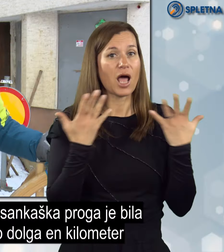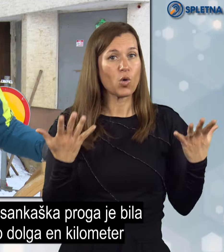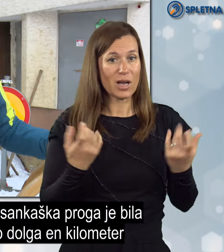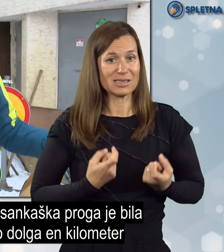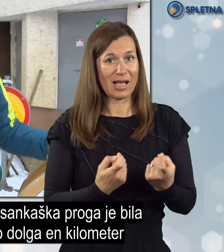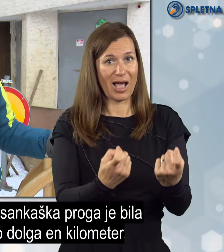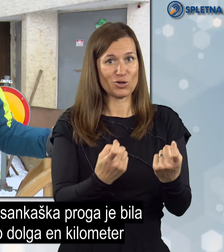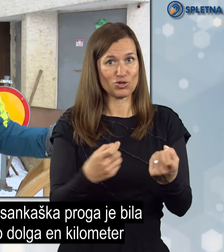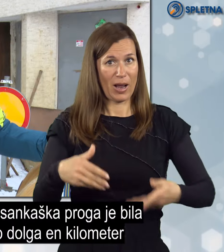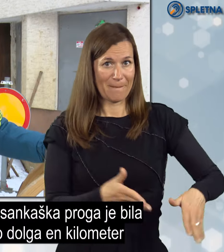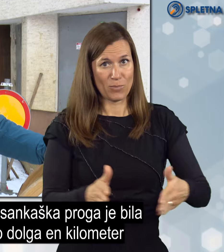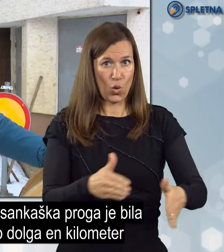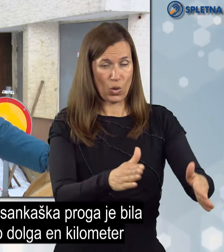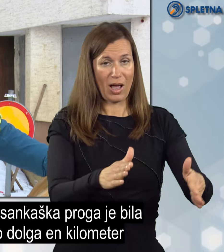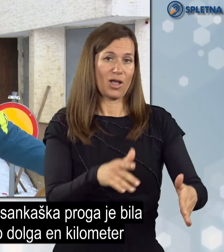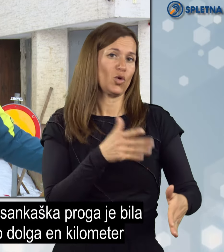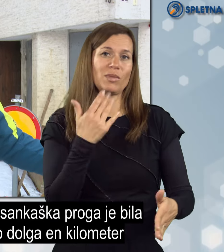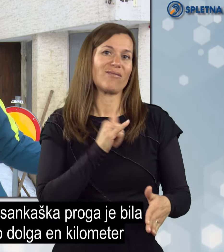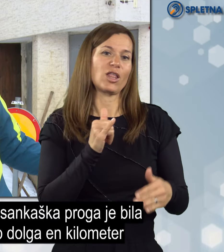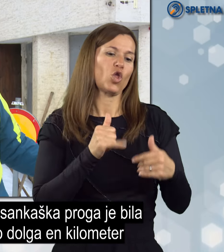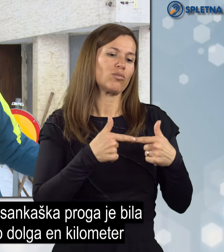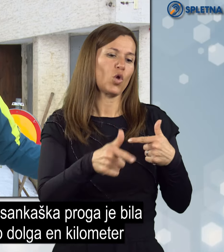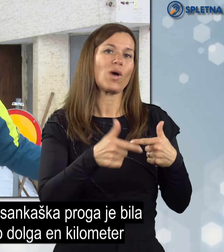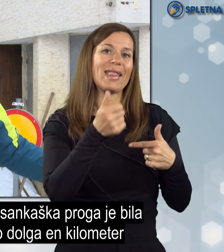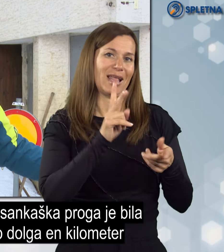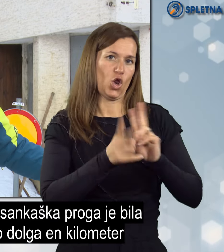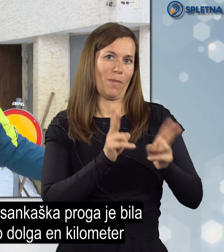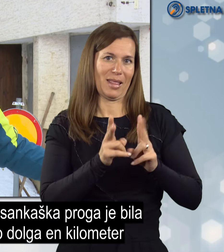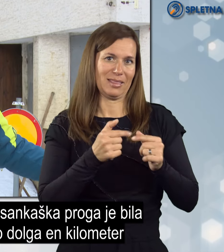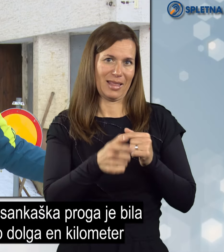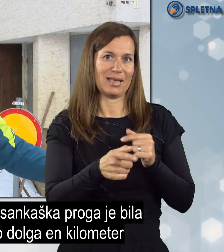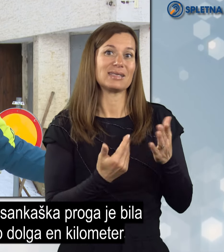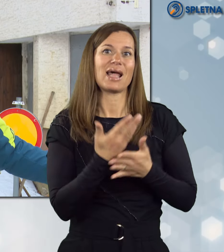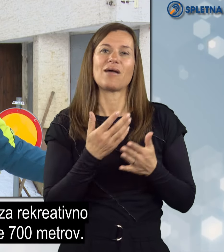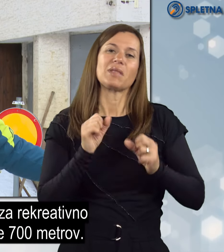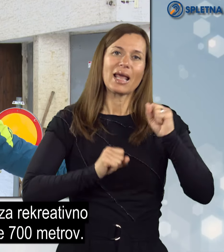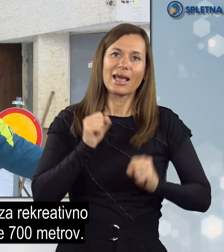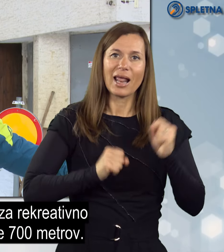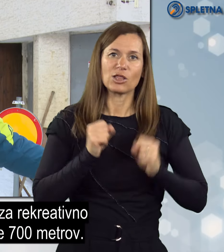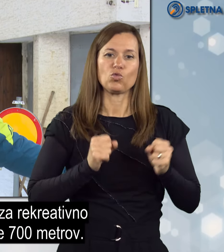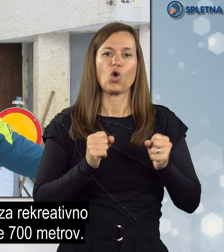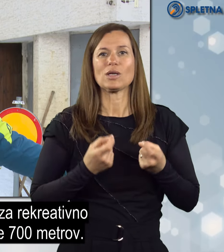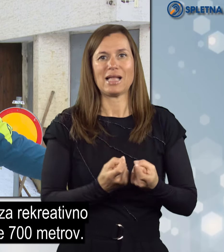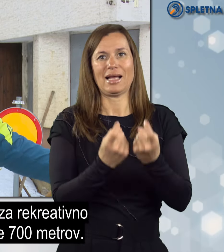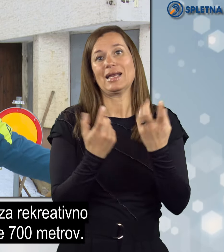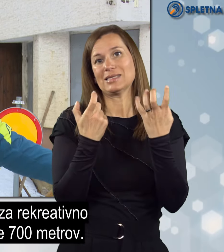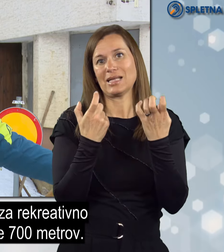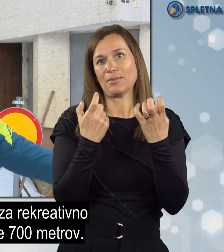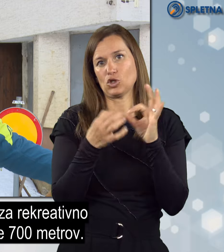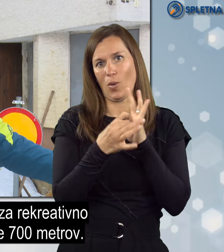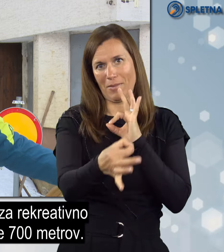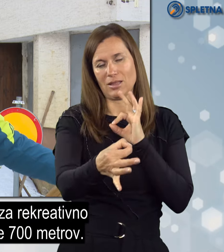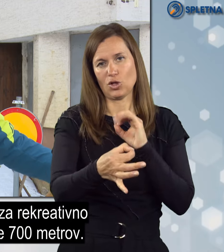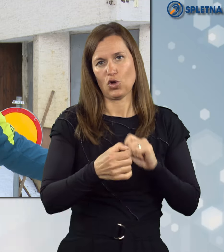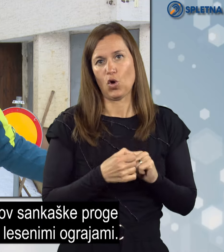Naša naravna Sankaška proga je v osnovi blazmerje dolga en kilometr, oziroma za rekreativno sankne dolga 700